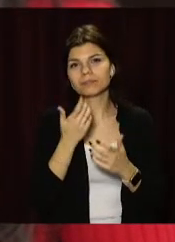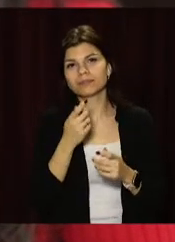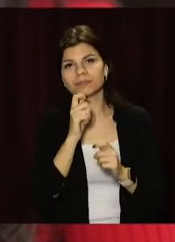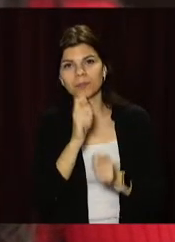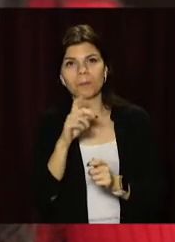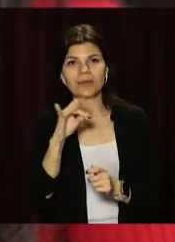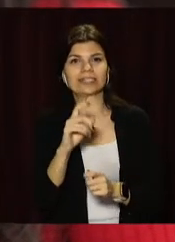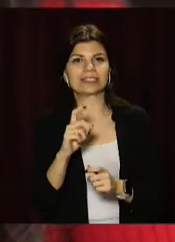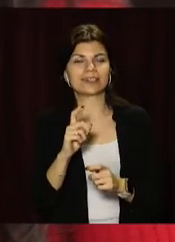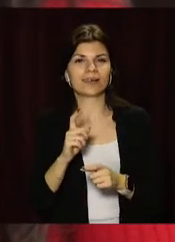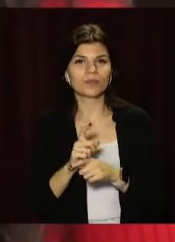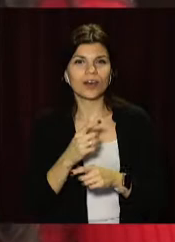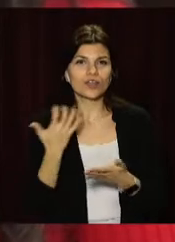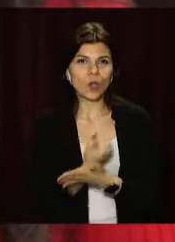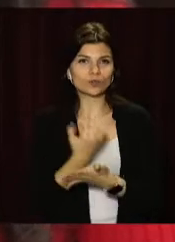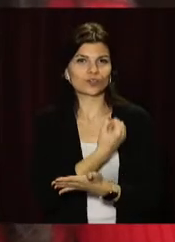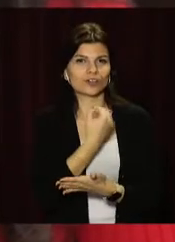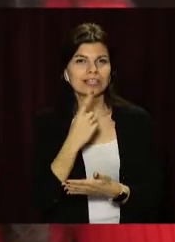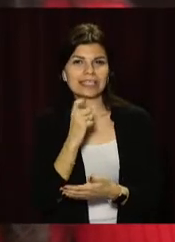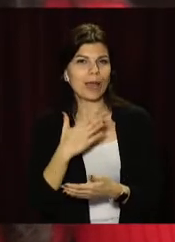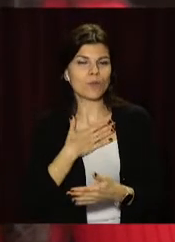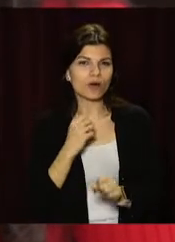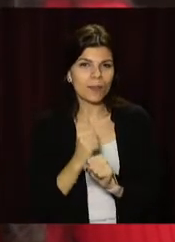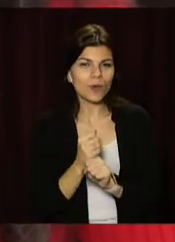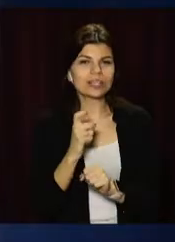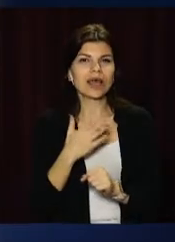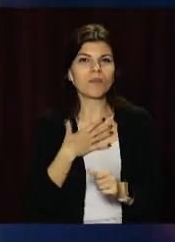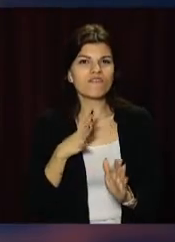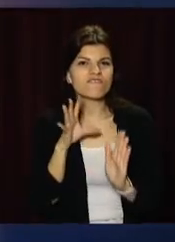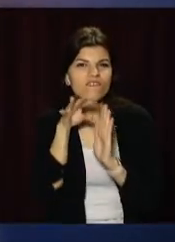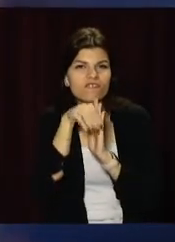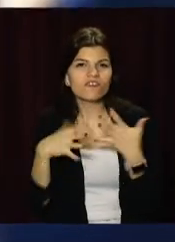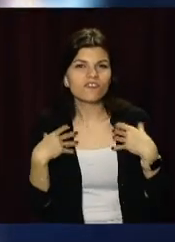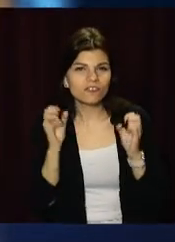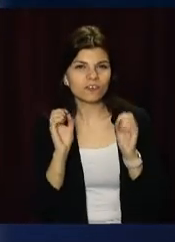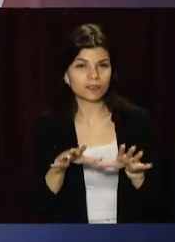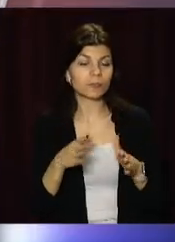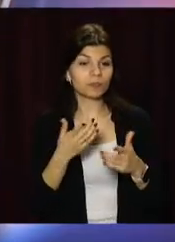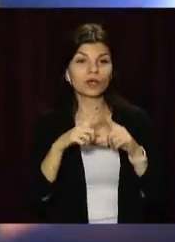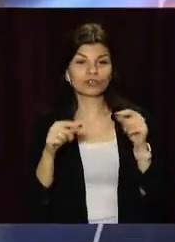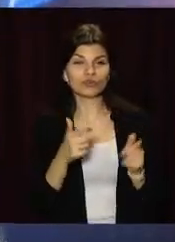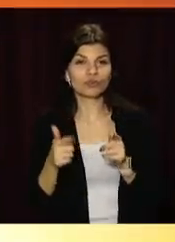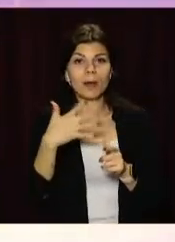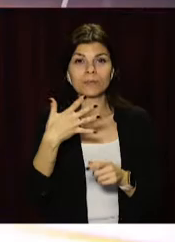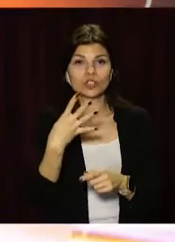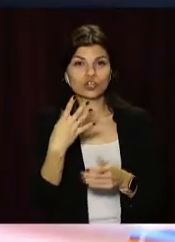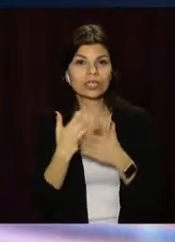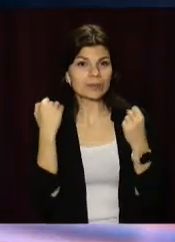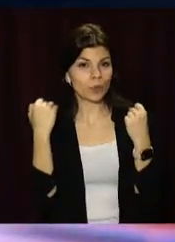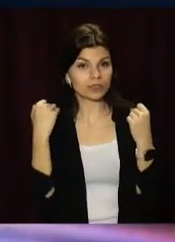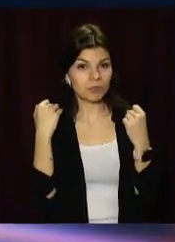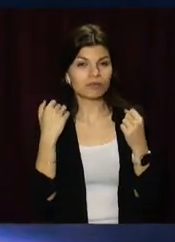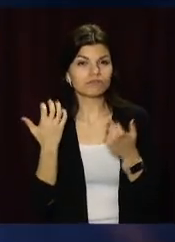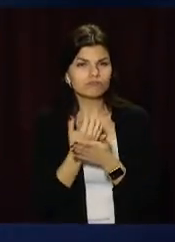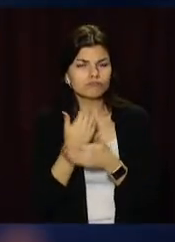соревнованні, якийсь достиження за мою роботу, за мій вклад. За останні три роки спортивна школа підготувала 54 спортсмени,